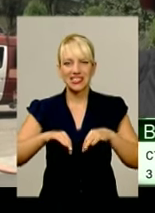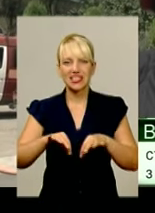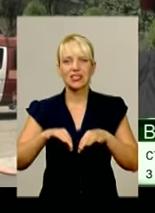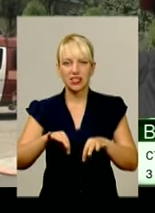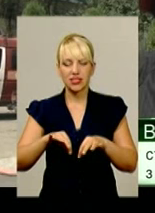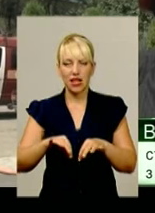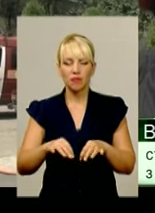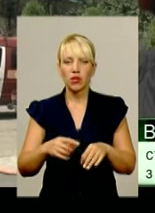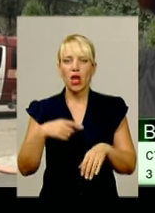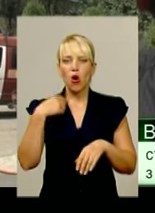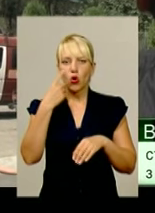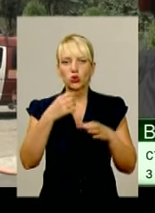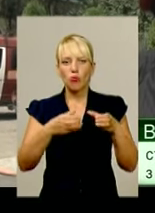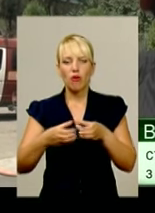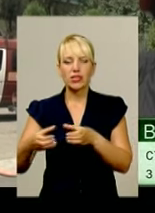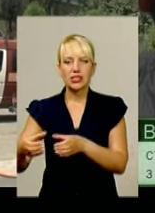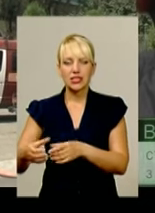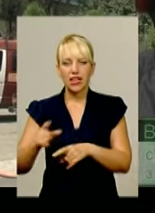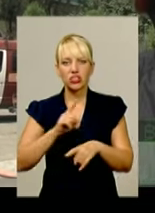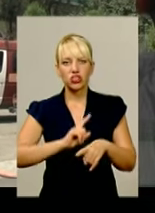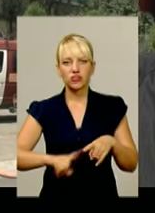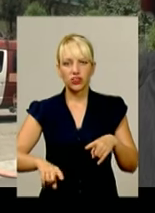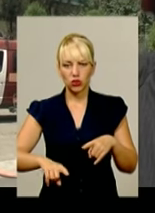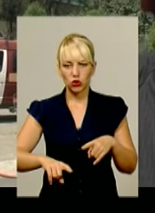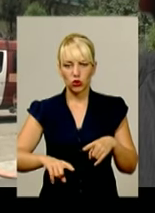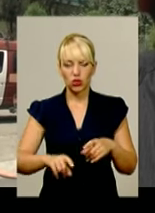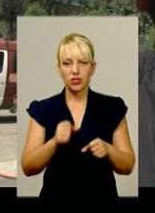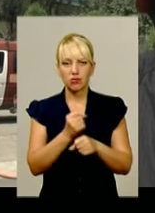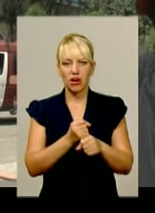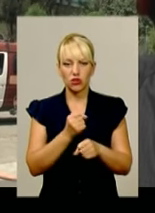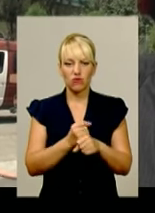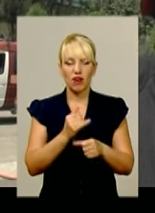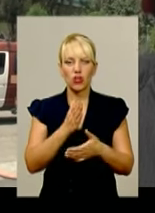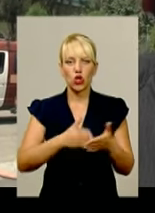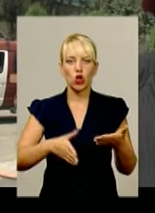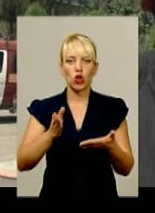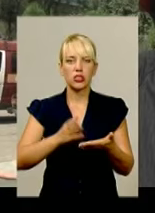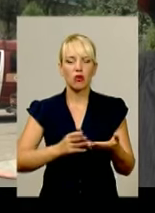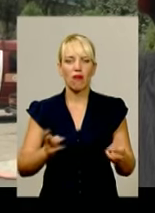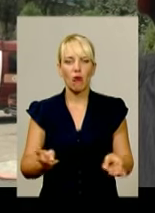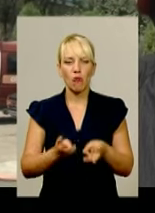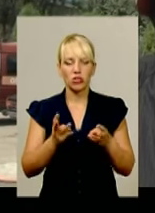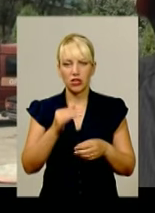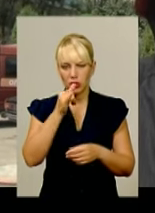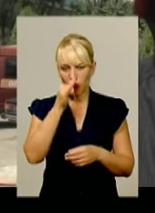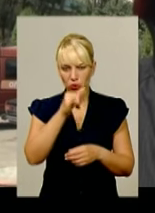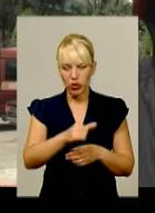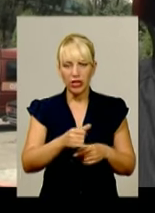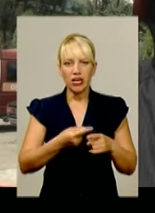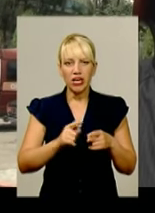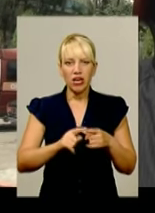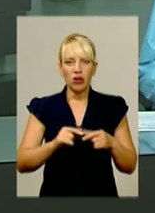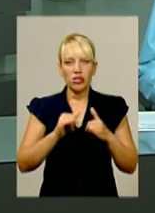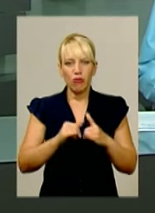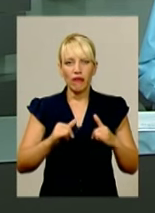Особовий склад швидко спрацював та локалізували пожежу, не допустивши її розповсюдження.